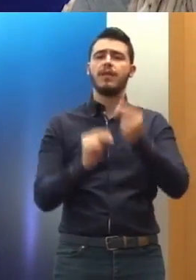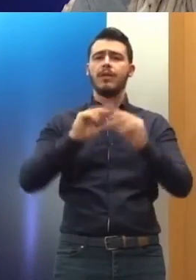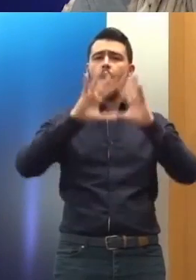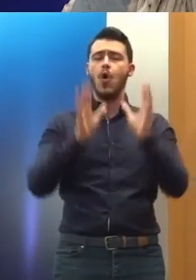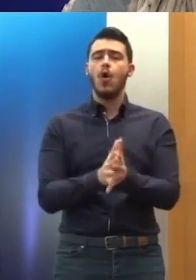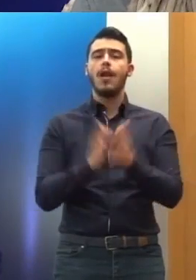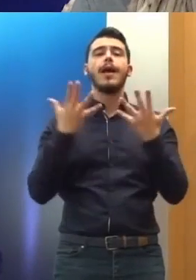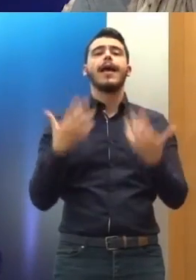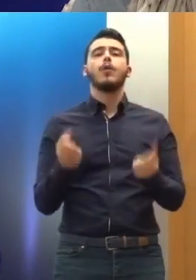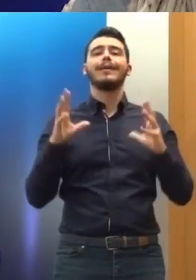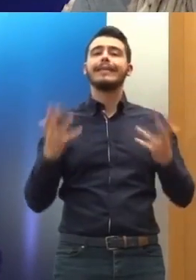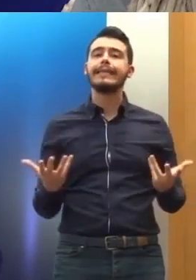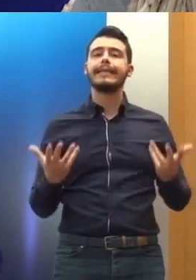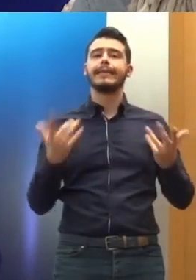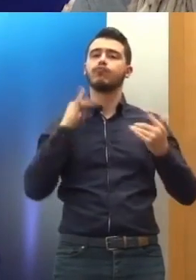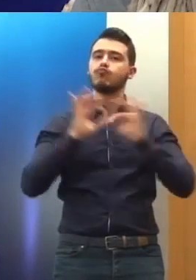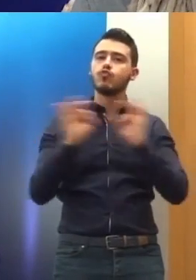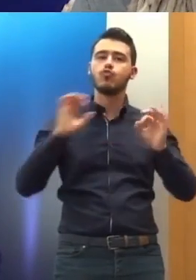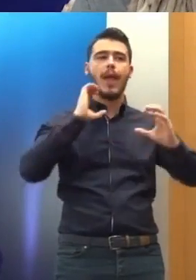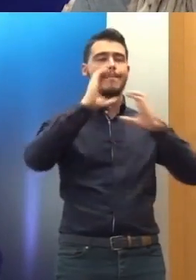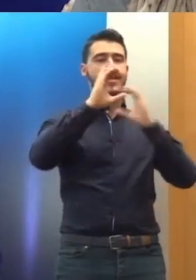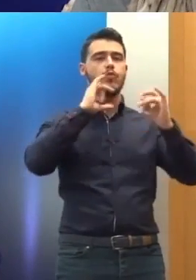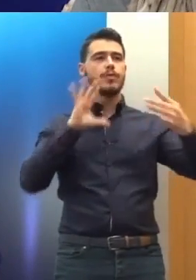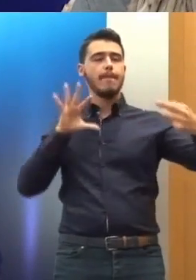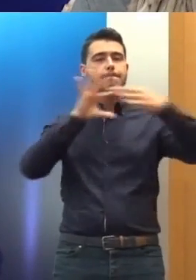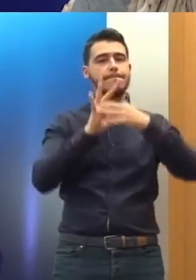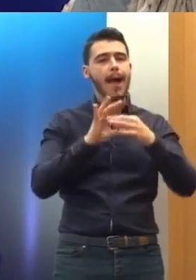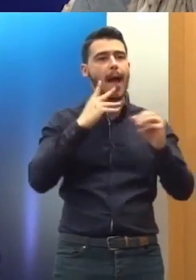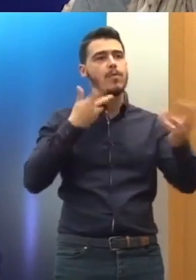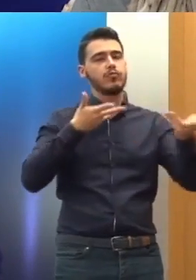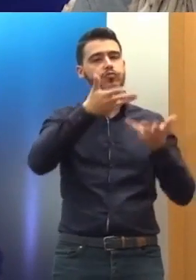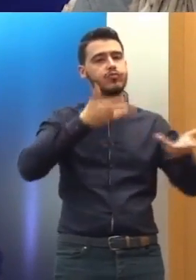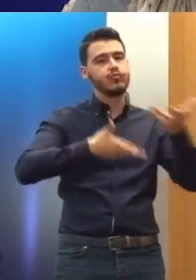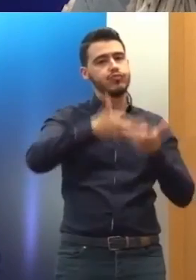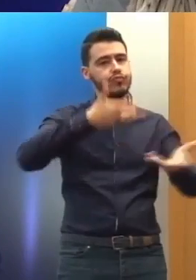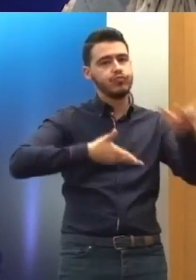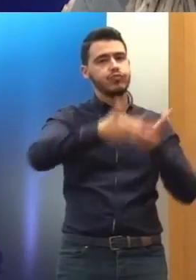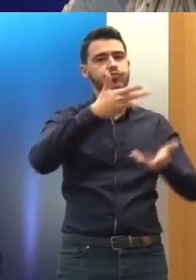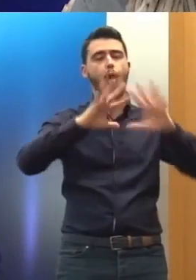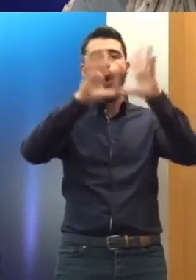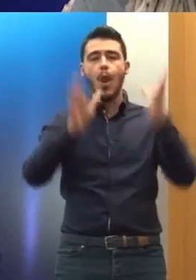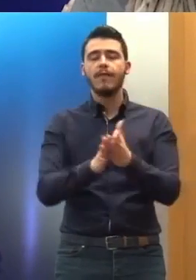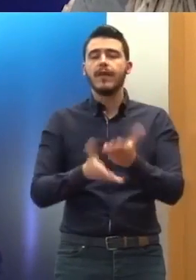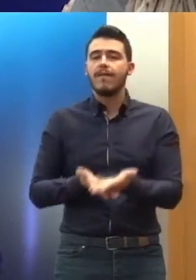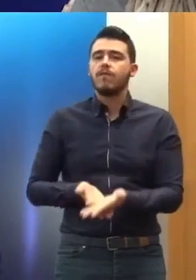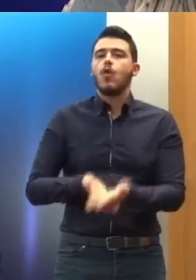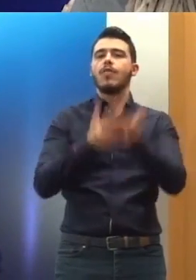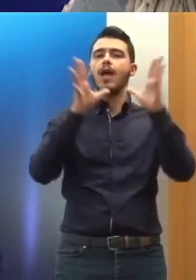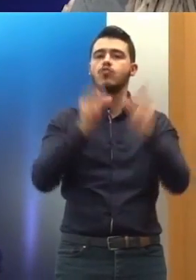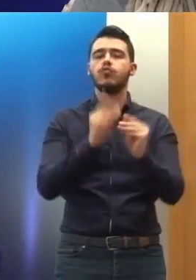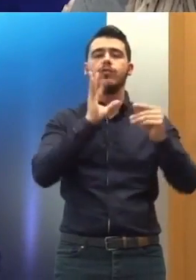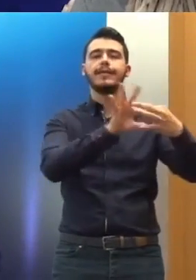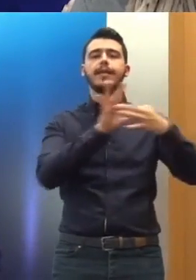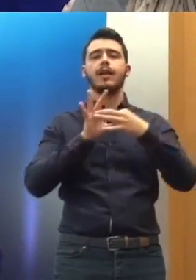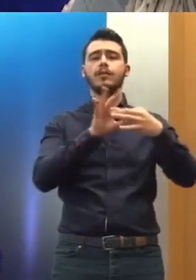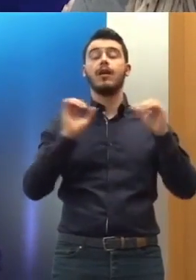συνομελητές κοινούς διάβλου συνενώσης κατανόησης Πράγμα που διευκολύνει τη συνεργασία και τη βοήθεια του Συμβουλίου της